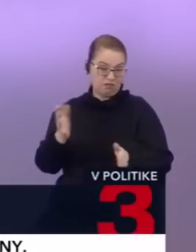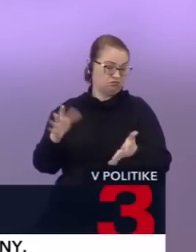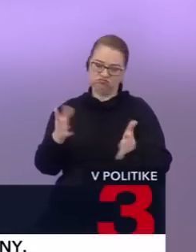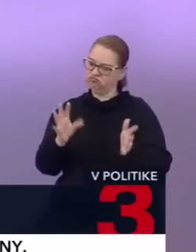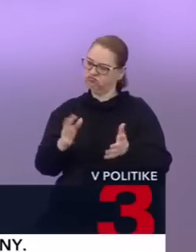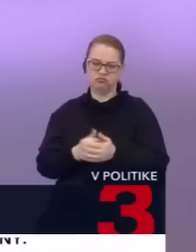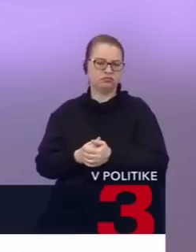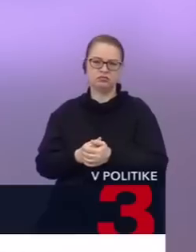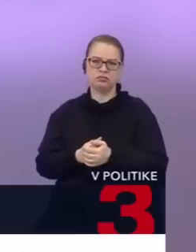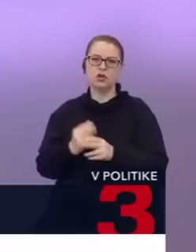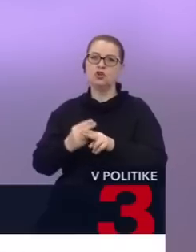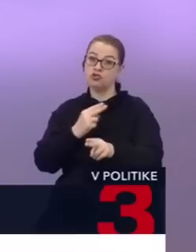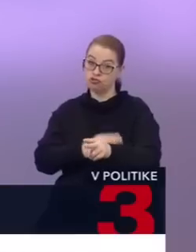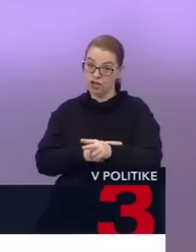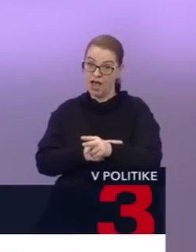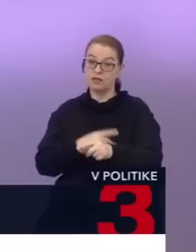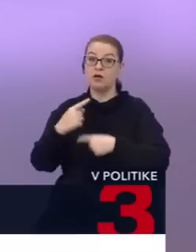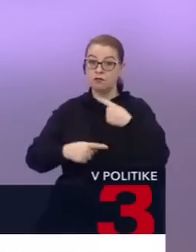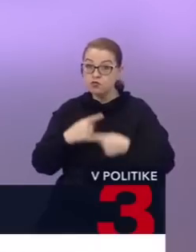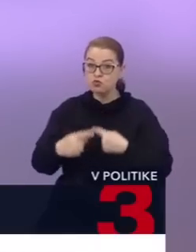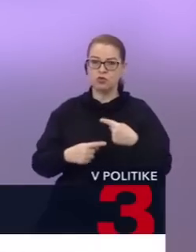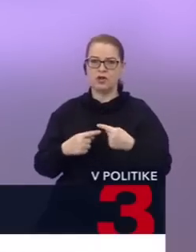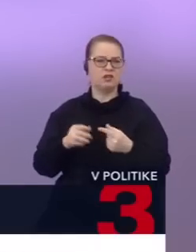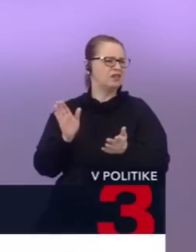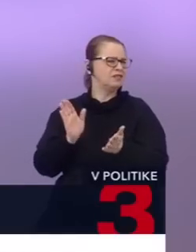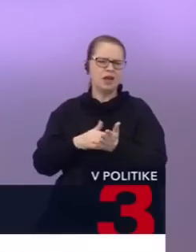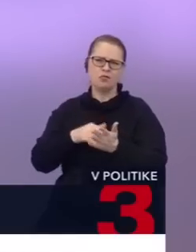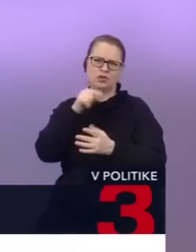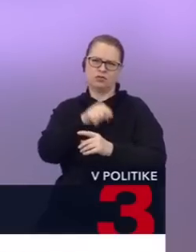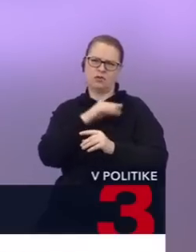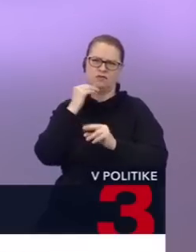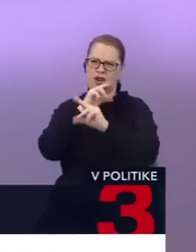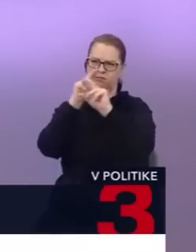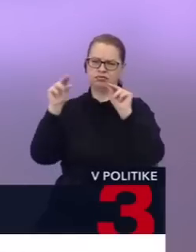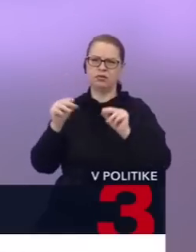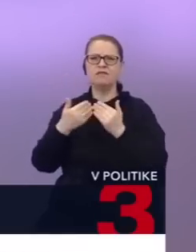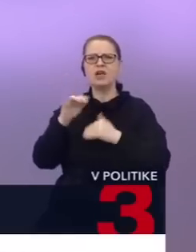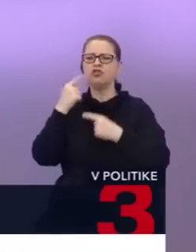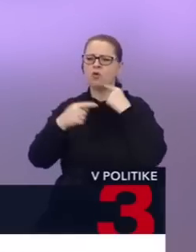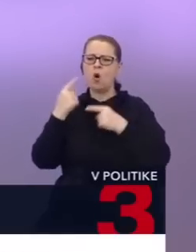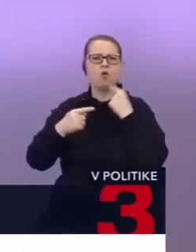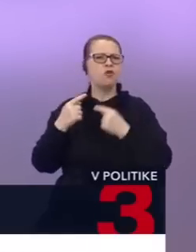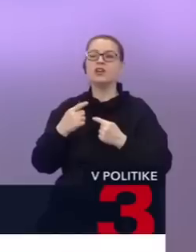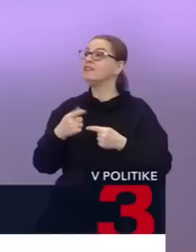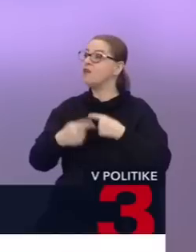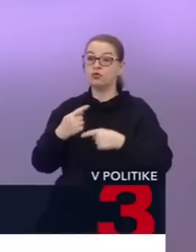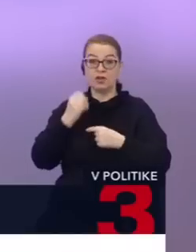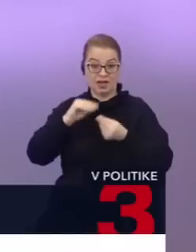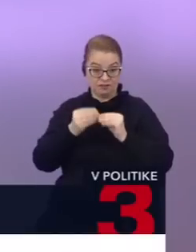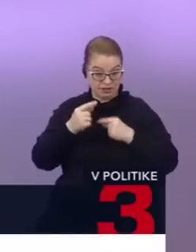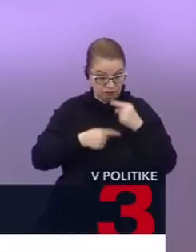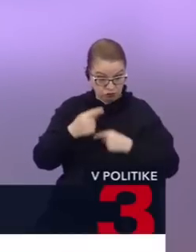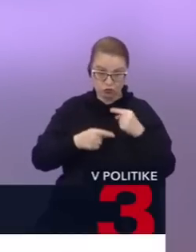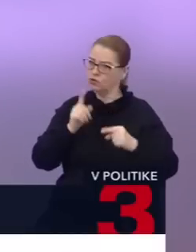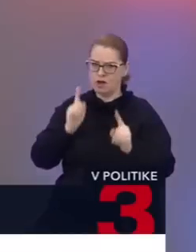naopak, ja si myslím, že štát, ktorý funguje, nepotrebuje sa o ňom veľa rozprávať. Väčšinou sa rozpráva o tom, čo nefunguje. Ak veci fungujú, nepotrebuje sa o tom rozprávať. premiér,